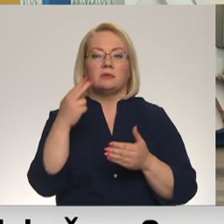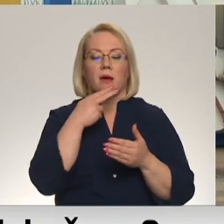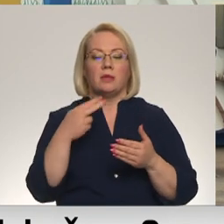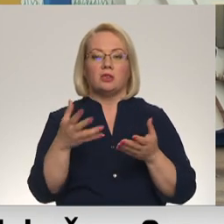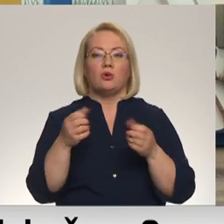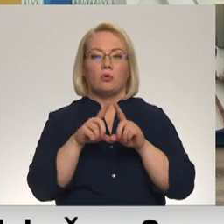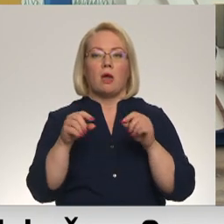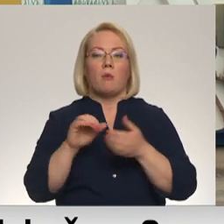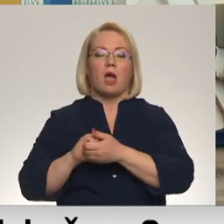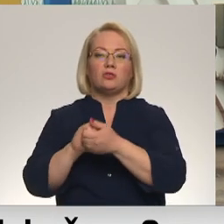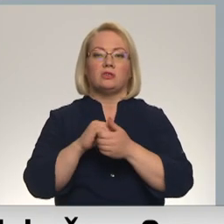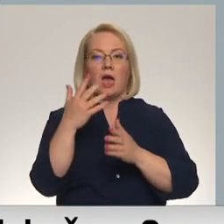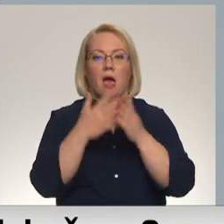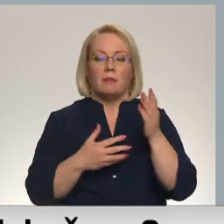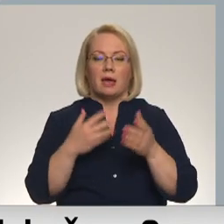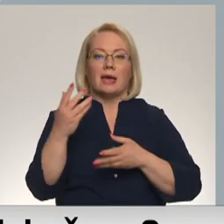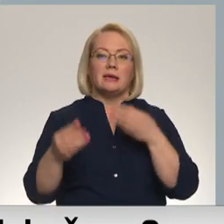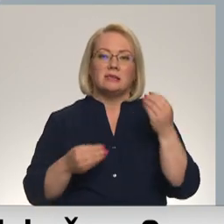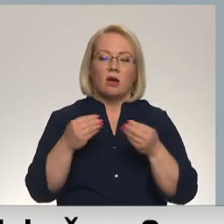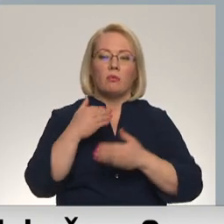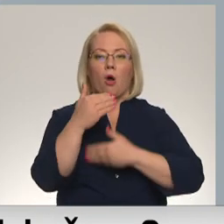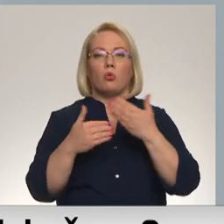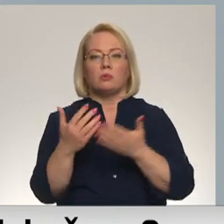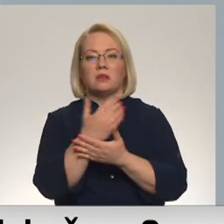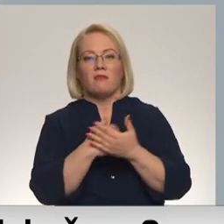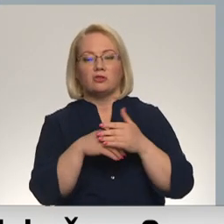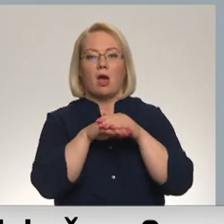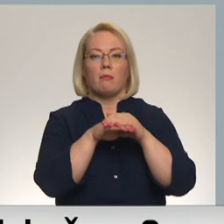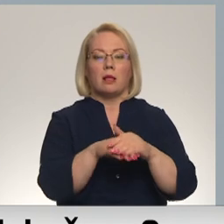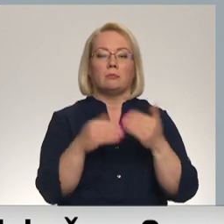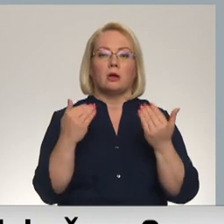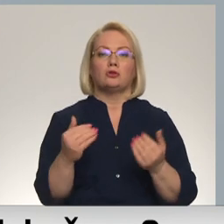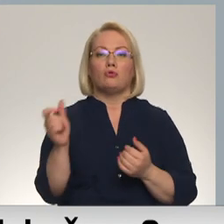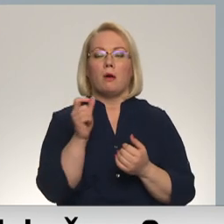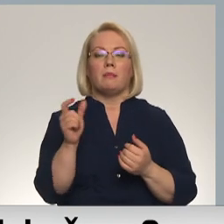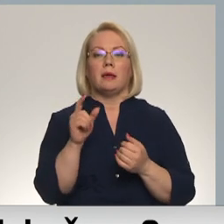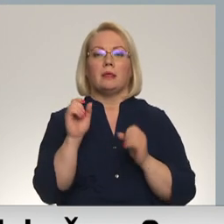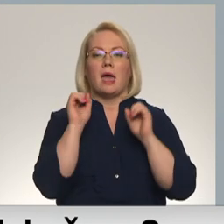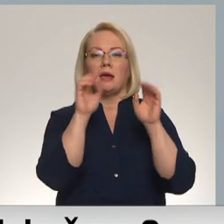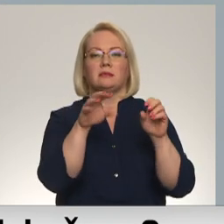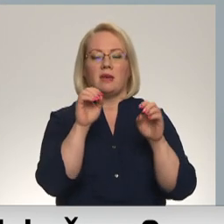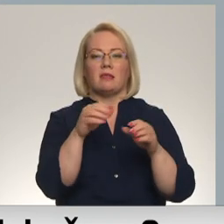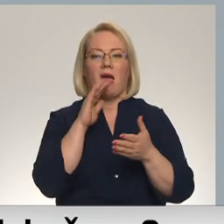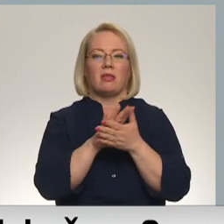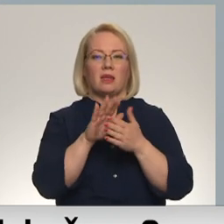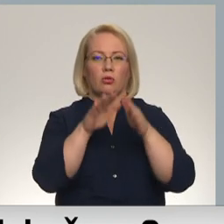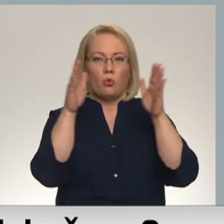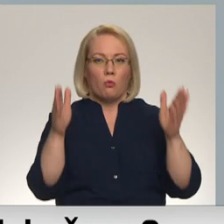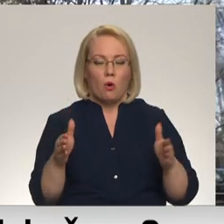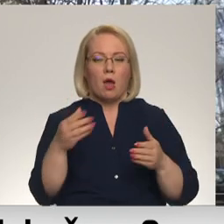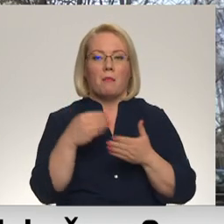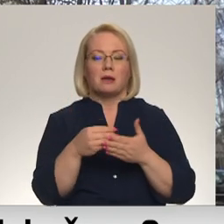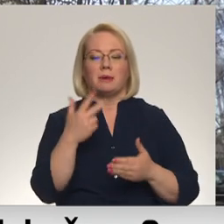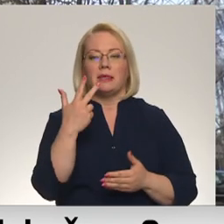masciācija aprēķinājus, ka izdevumi gan tekstilu savākšanai, gan apgalabāšanai, kas šobrīd aiziet uz poligonu, izmaksā apmēram 3 miljonus